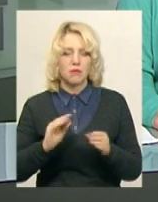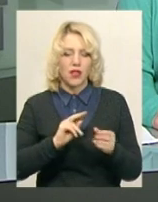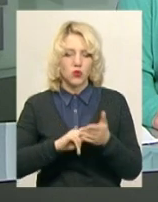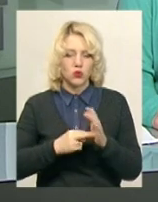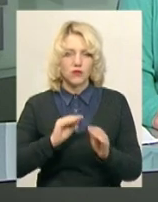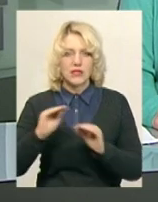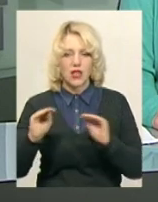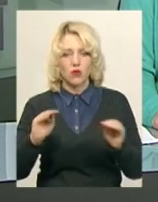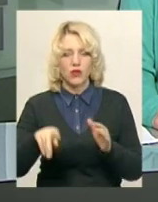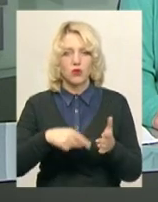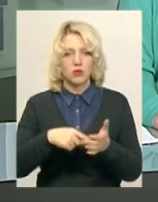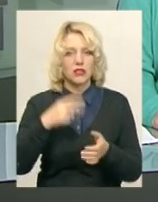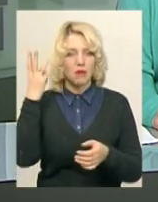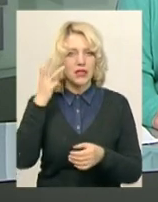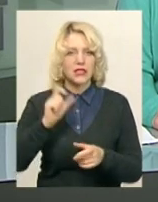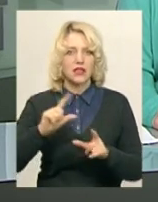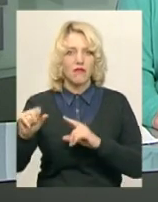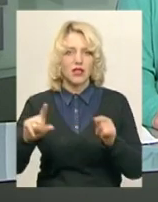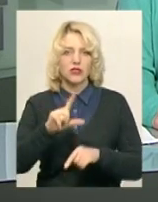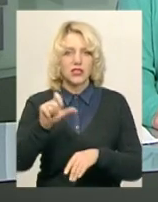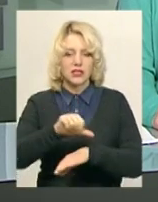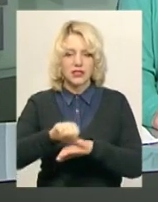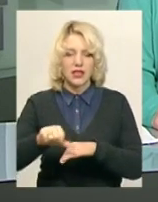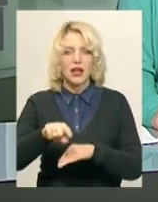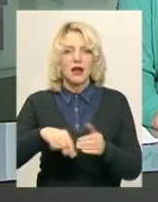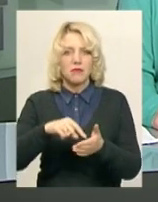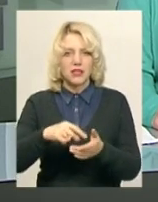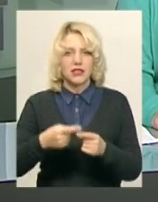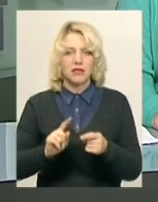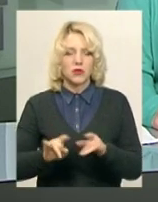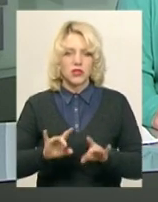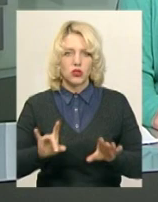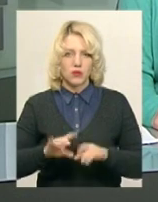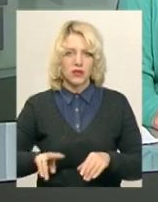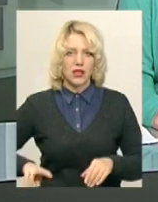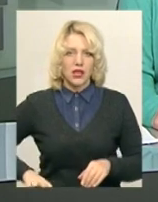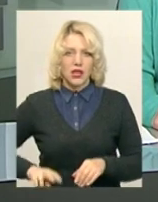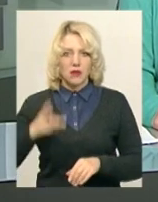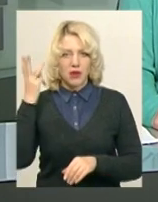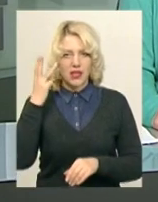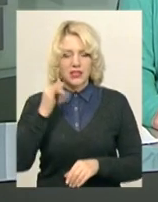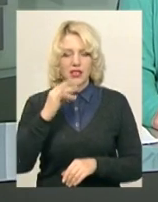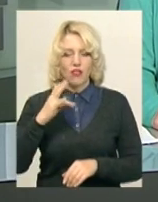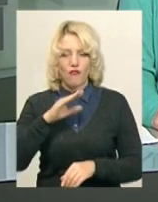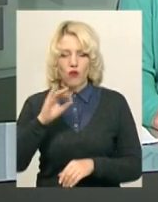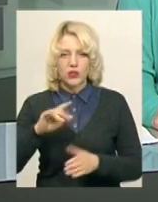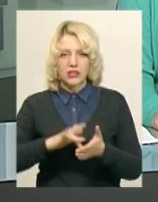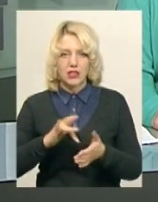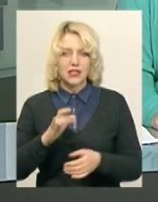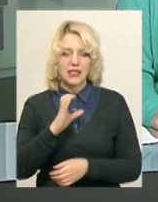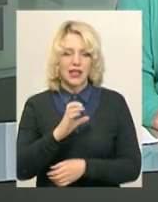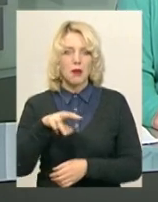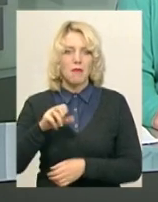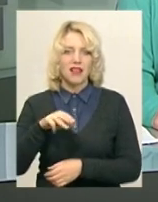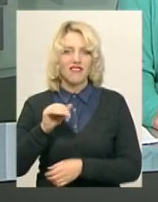Хмельницькому та на виїздах з міста. Про це розповів директор Хмельницького міського комунального підприємства «Хмельницький інфоцентр» Сергій Матвійчук.